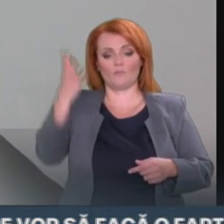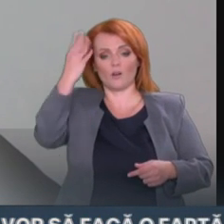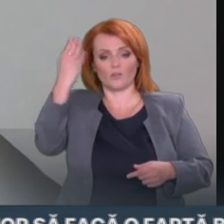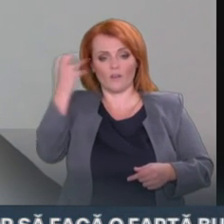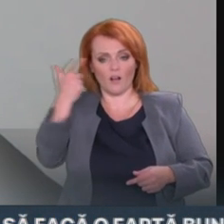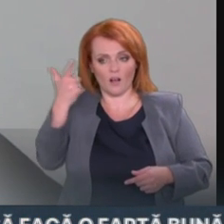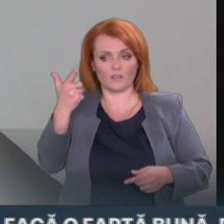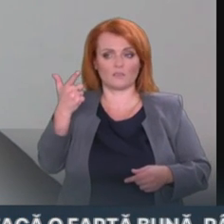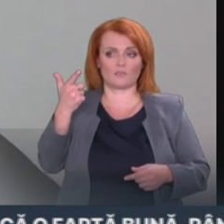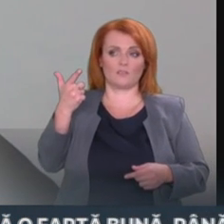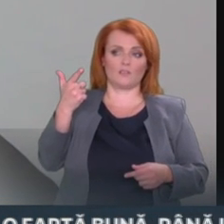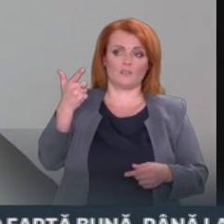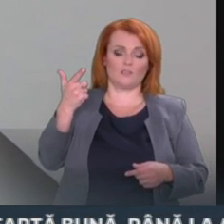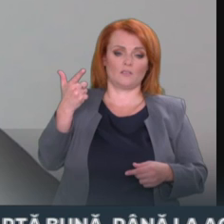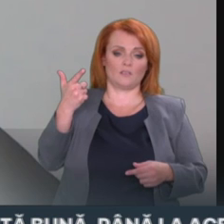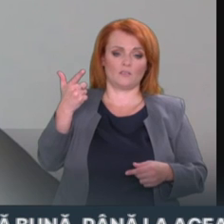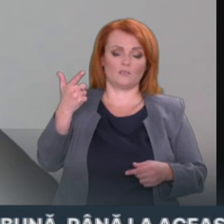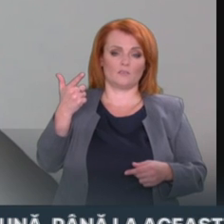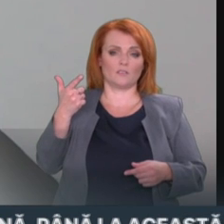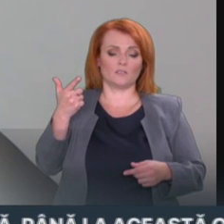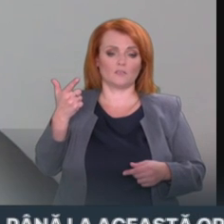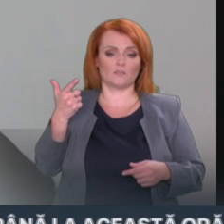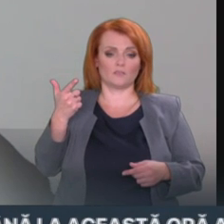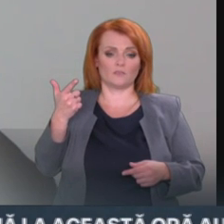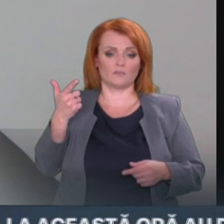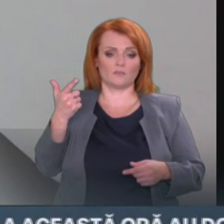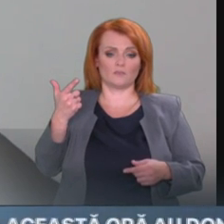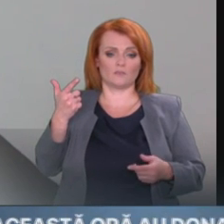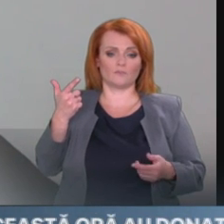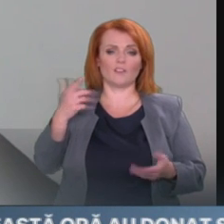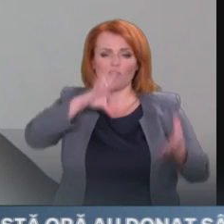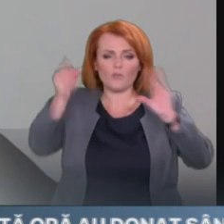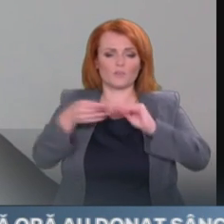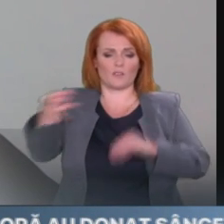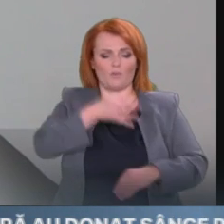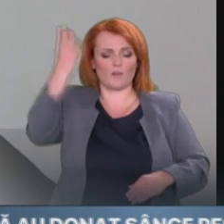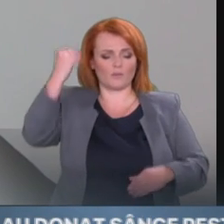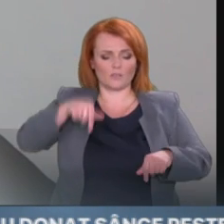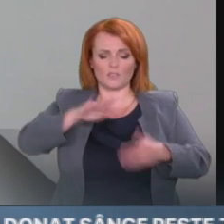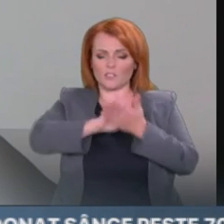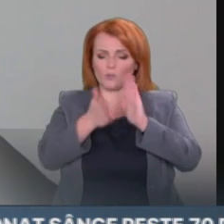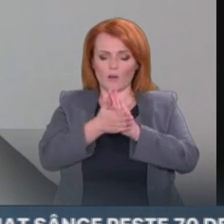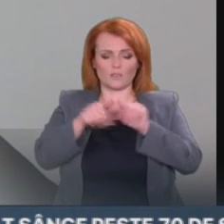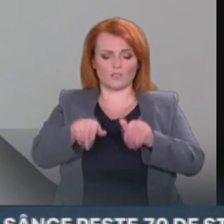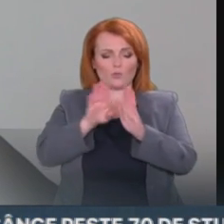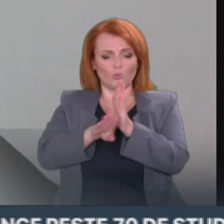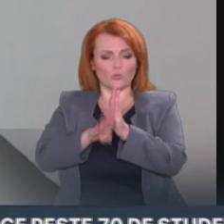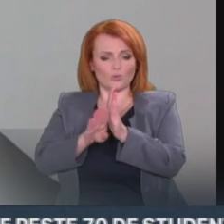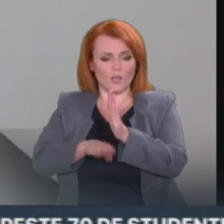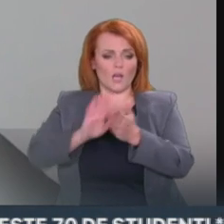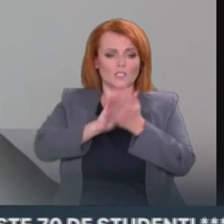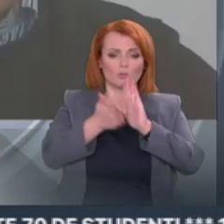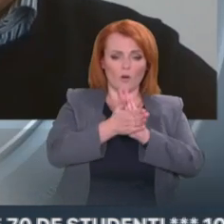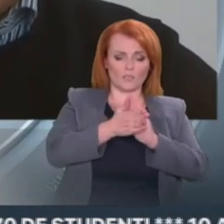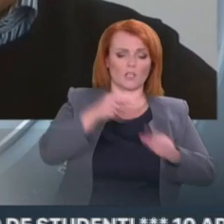pe lângă situații foarte tensionată în sectorul energetic, situația general social-economică din Republica Moldova se agravează foarte rapid. Sunt situația economică se agravează.